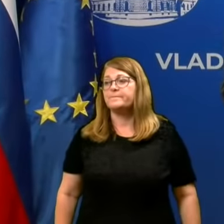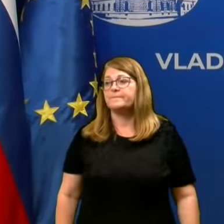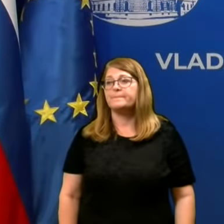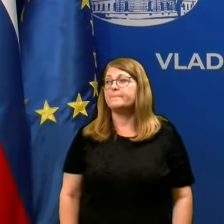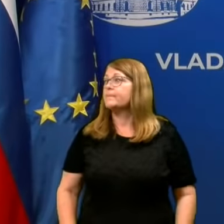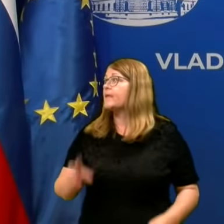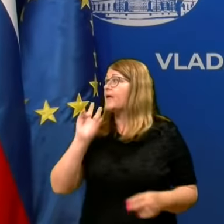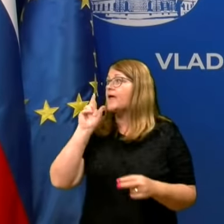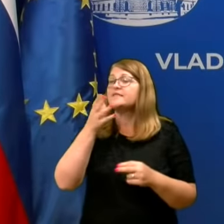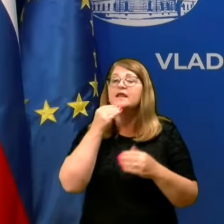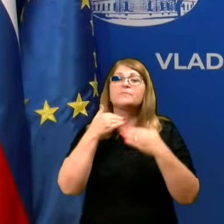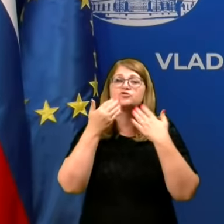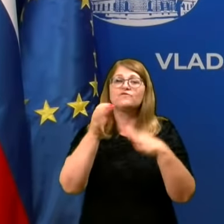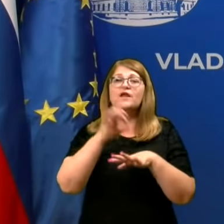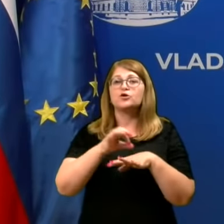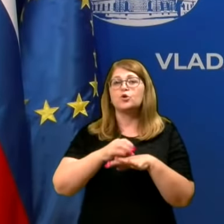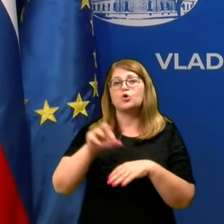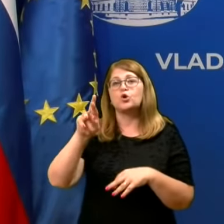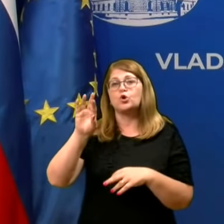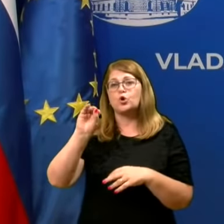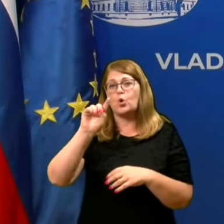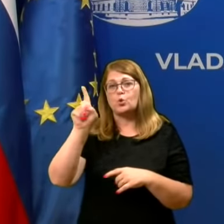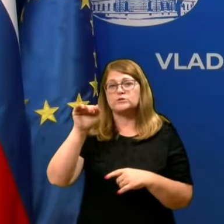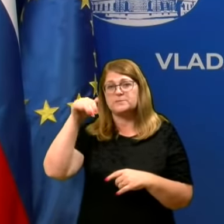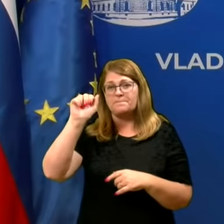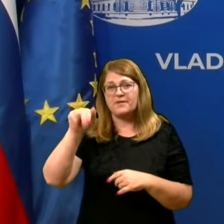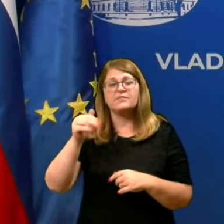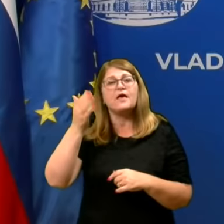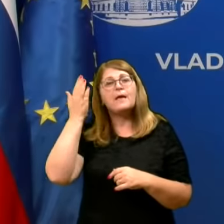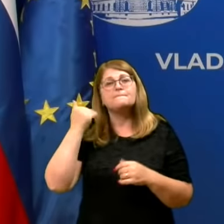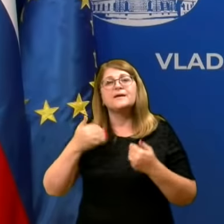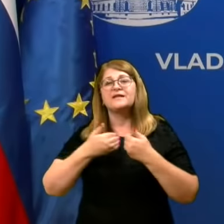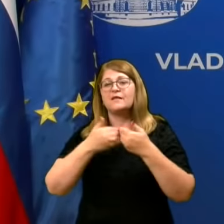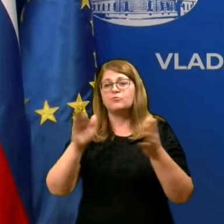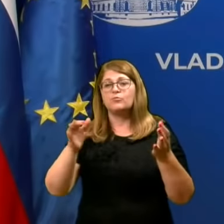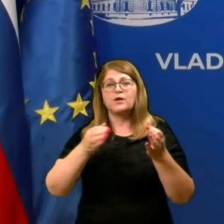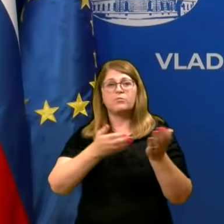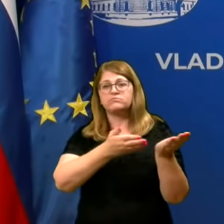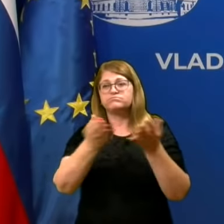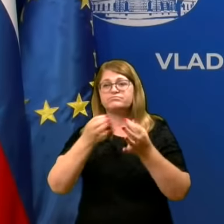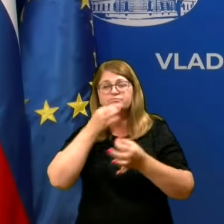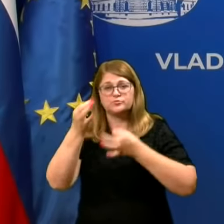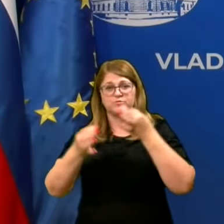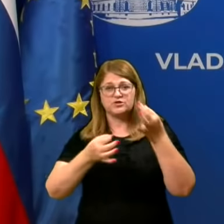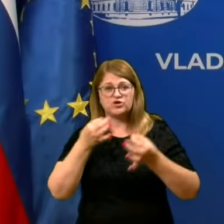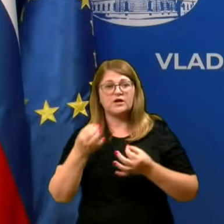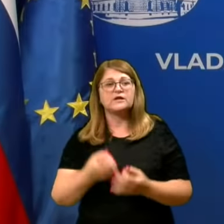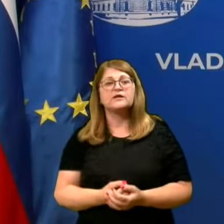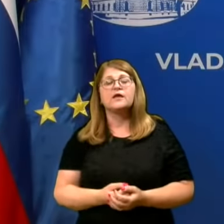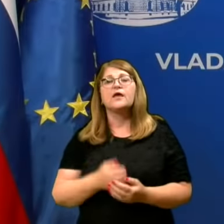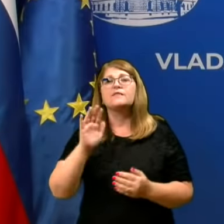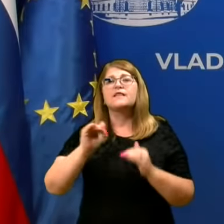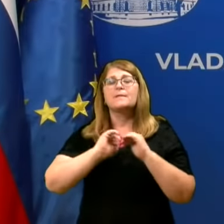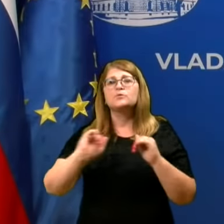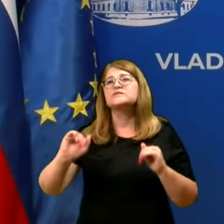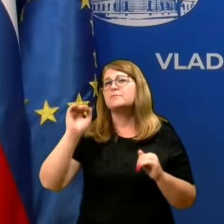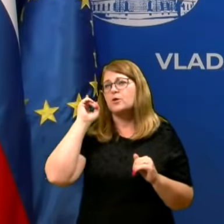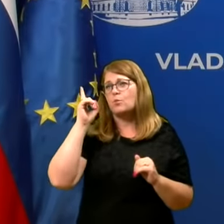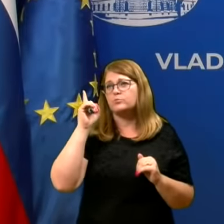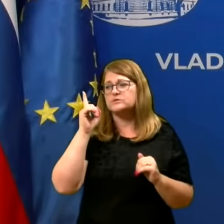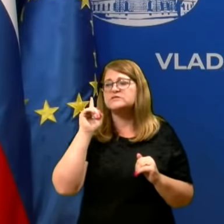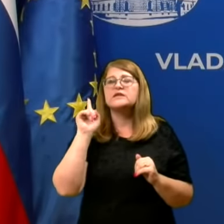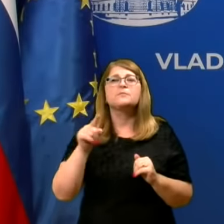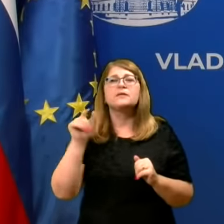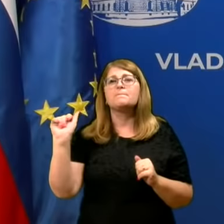Najlepša hvala, dr. Aleš Rozman. Preden odprema auditori za vaša vprašanja. Naj posebej obozorim